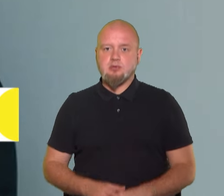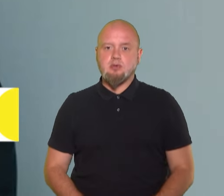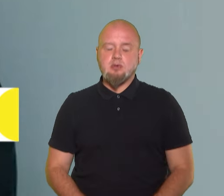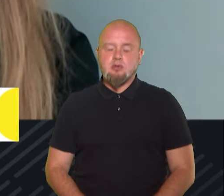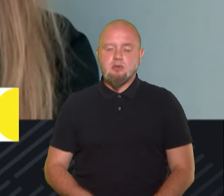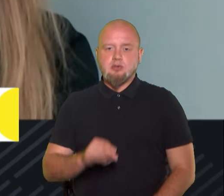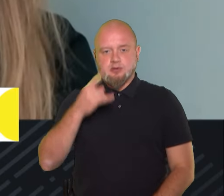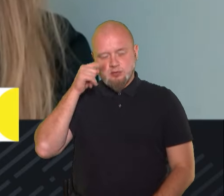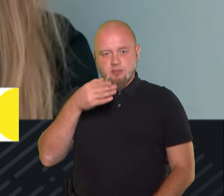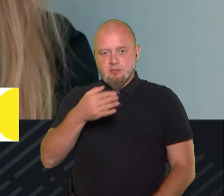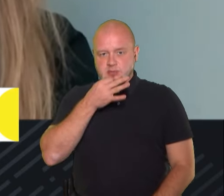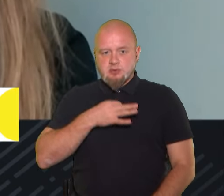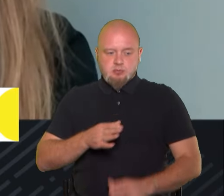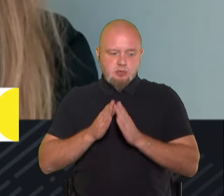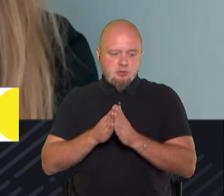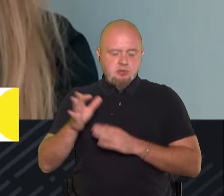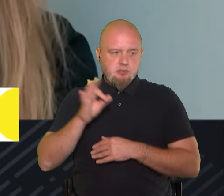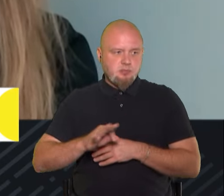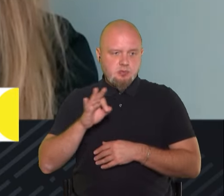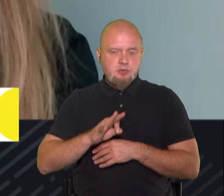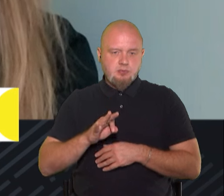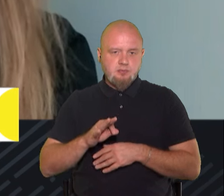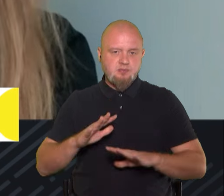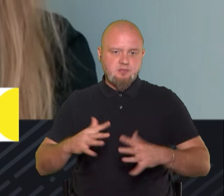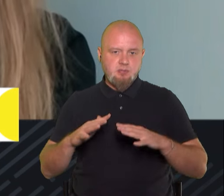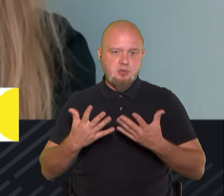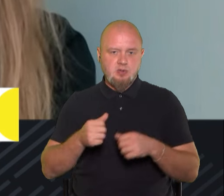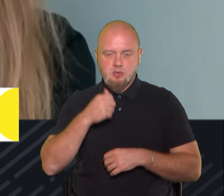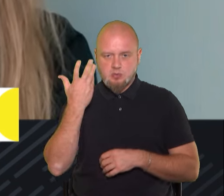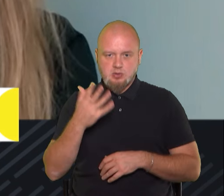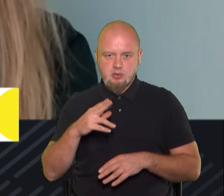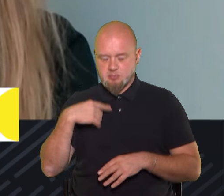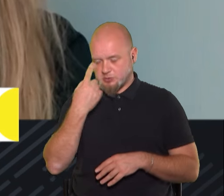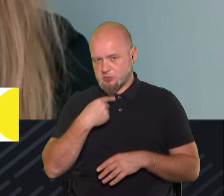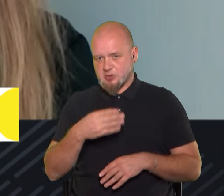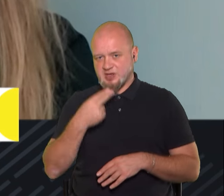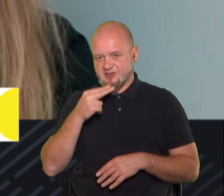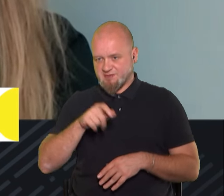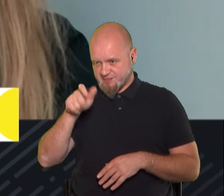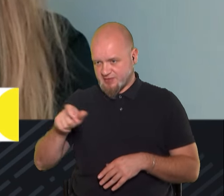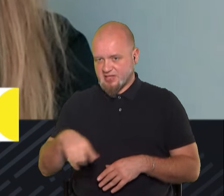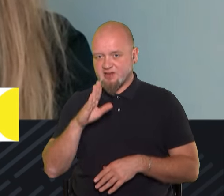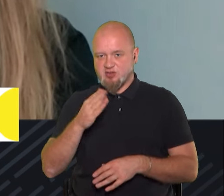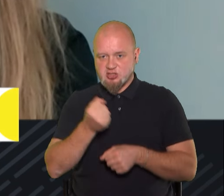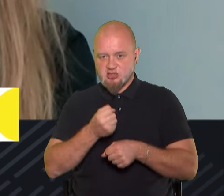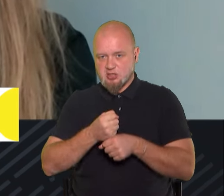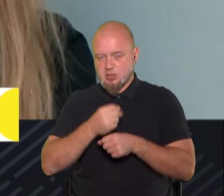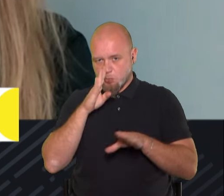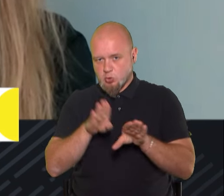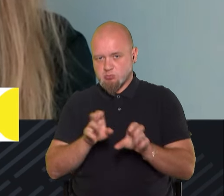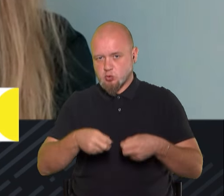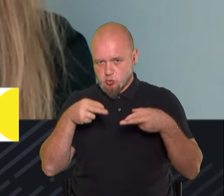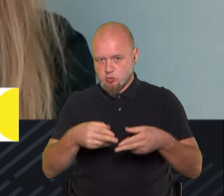Чи відомо вам, скажіть, будь ласка, про випадки, коли безпосередньо винних у вчиненні подібного